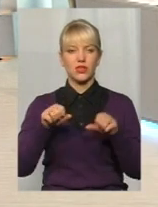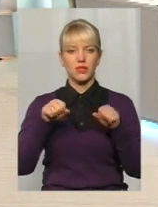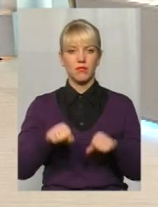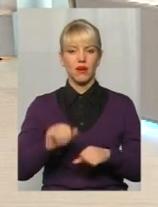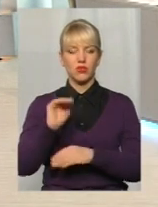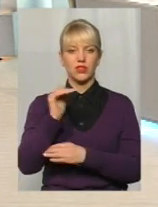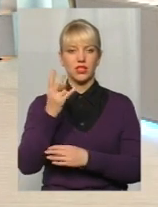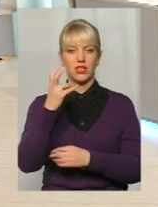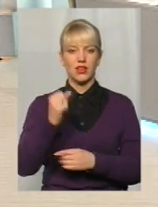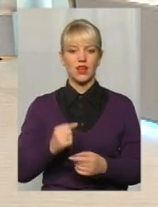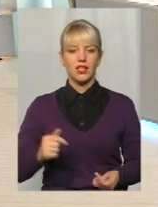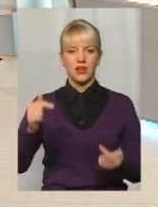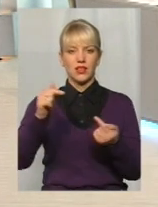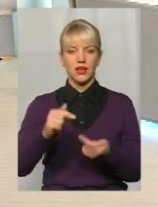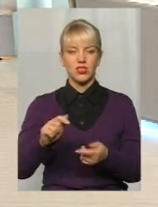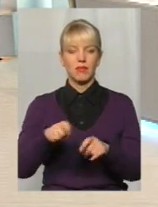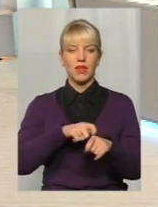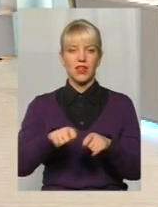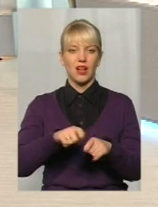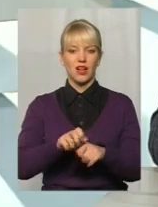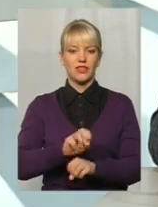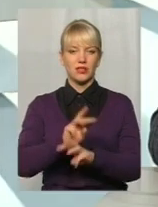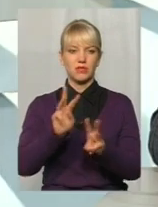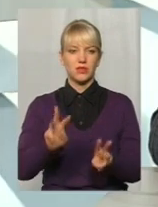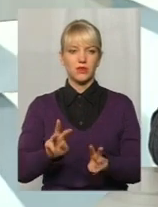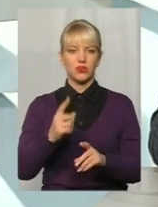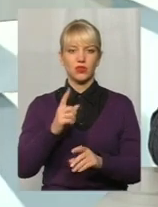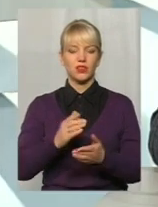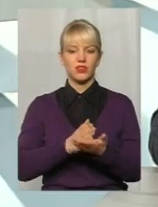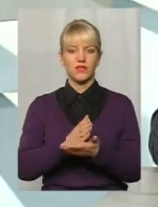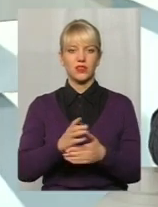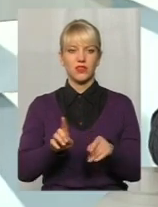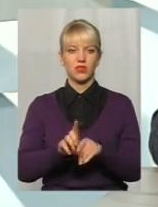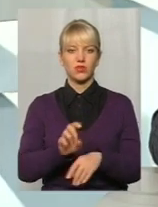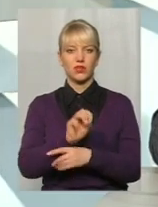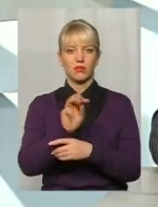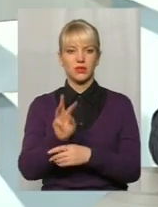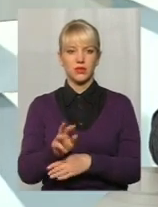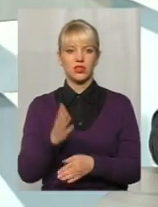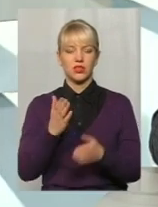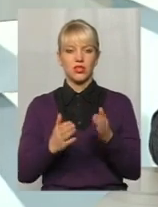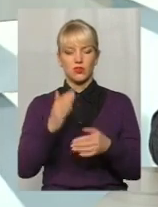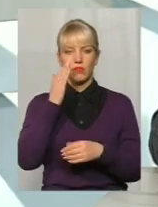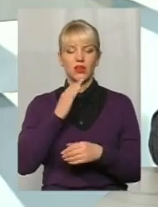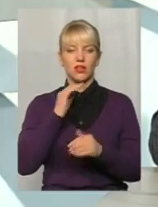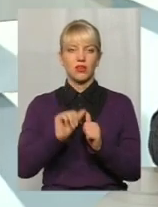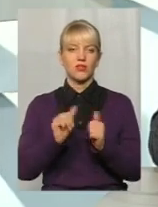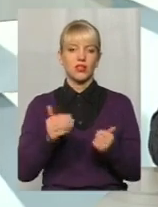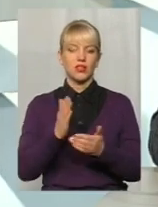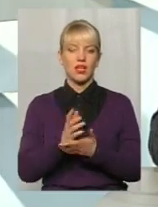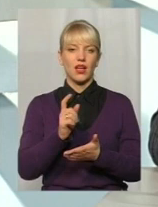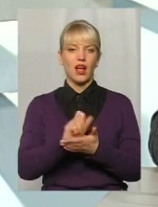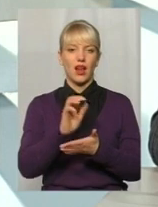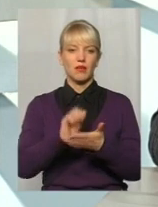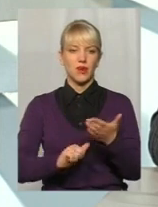дитини на належне матеріальне забезпечення. Одним з видів такого забезпечення, у разі якщо батьки розлучилися, є стягнення